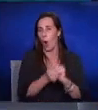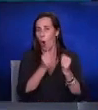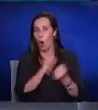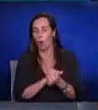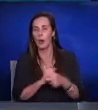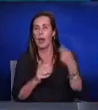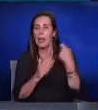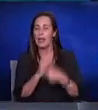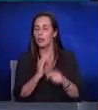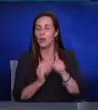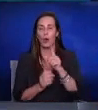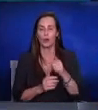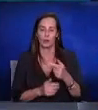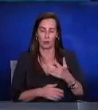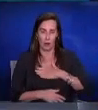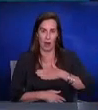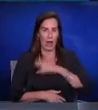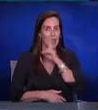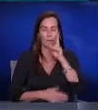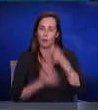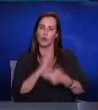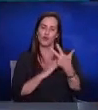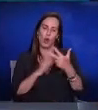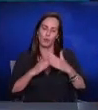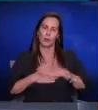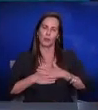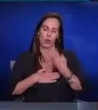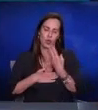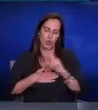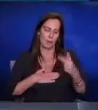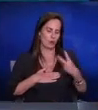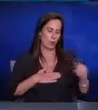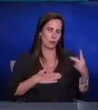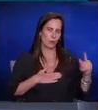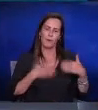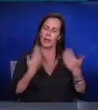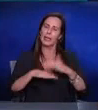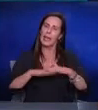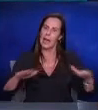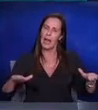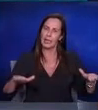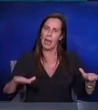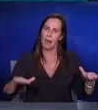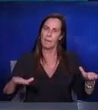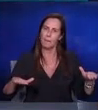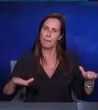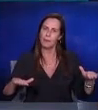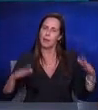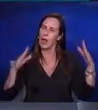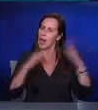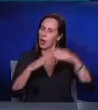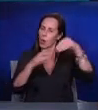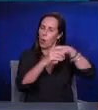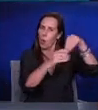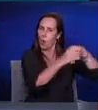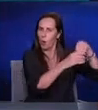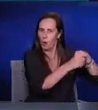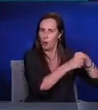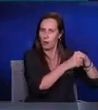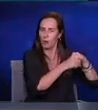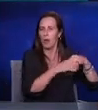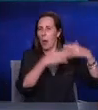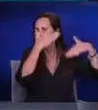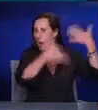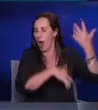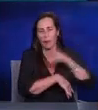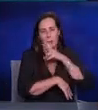שלוש דירות כל אחת שני מיליון שקל ולתת לילדים שלה לגור בדירות האלה ובבוא העת להוריש להם את